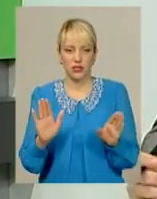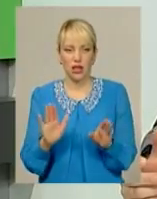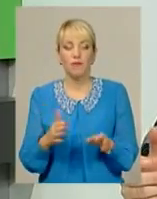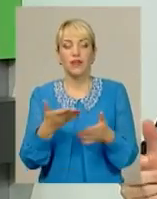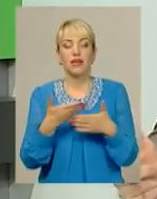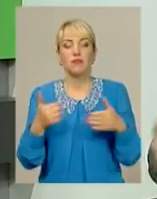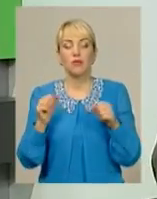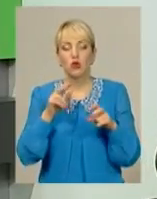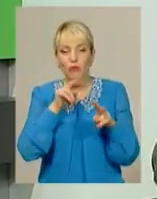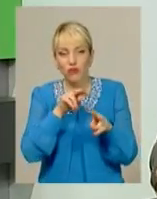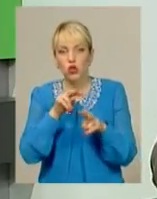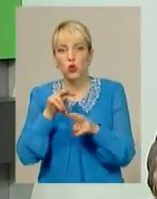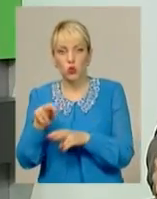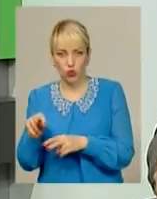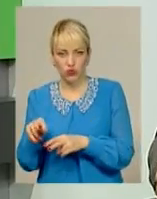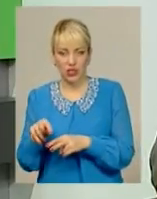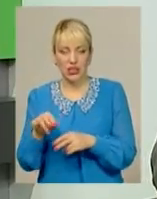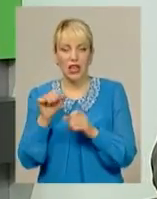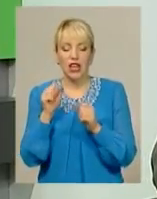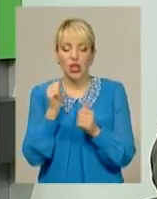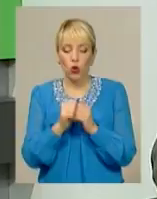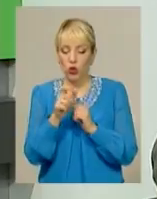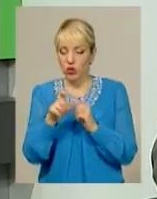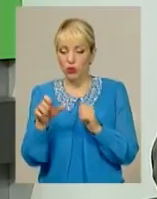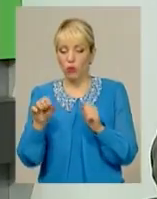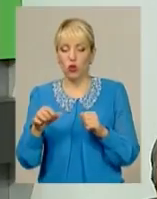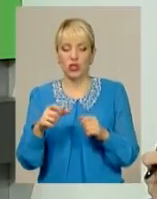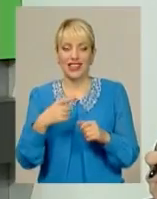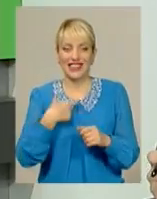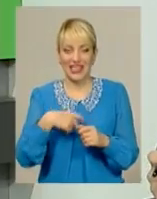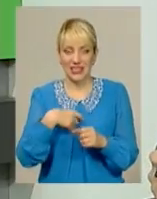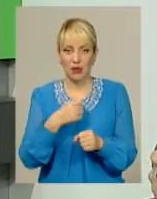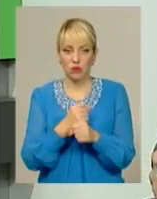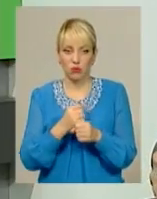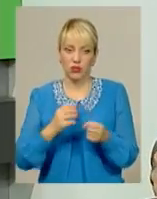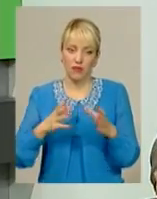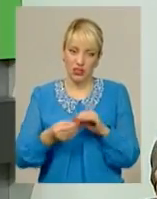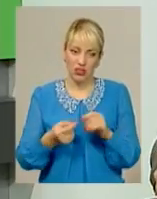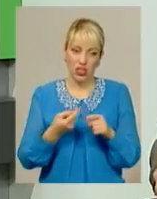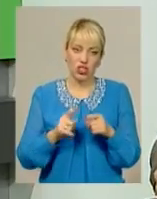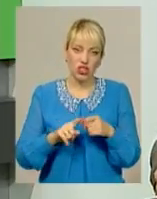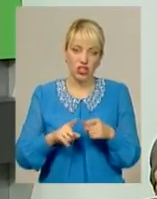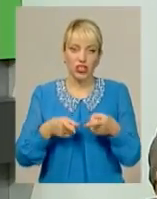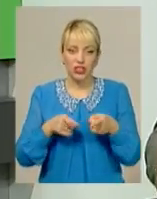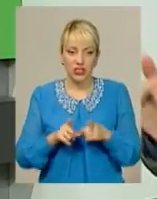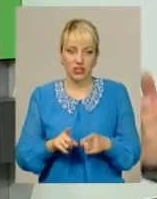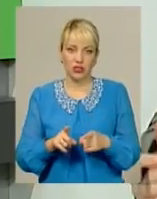ми можемо відслідкувати, кожен виборець може зробити для себе висновки стосовно того, чи дійсно справедливо